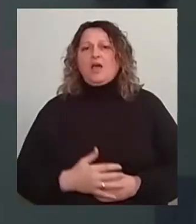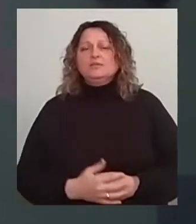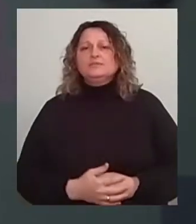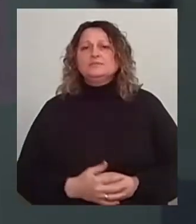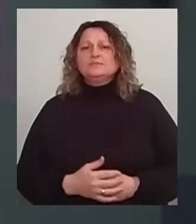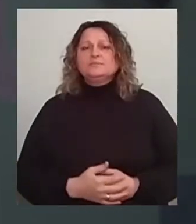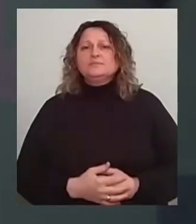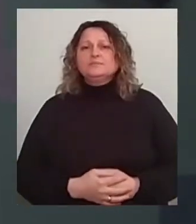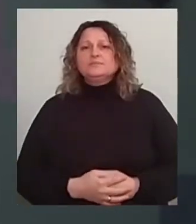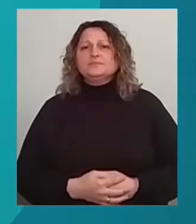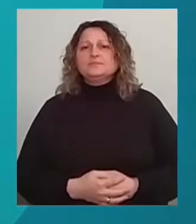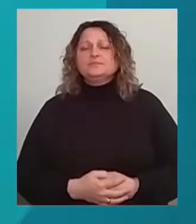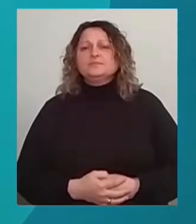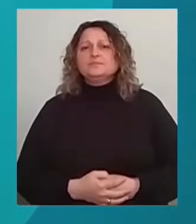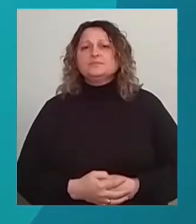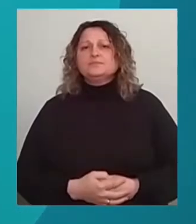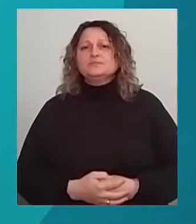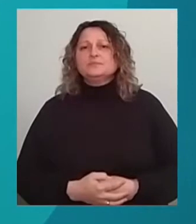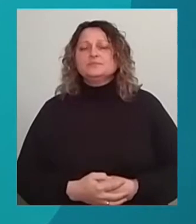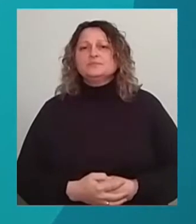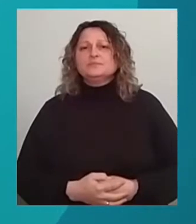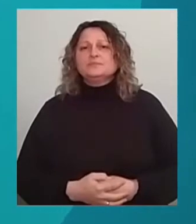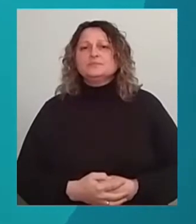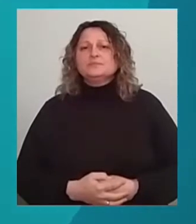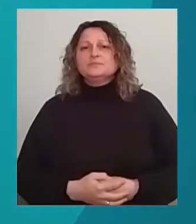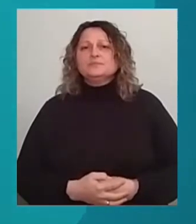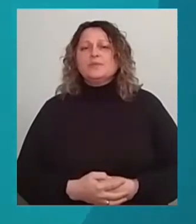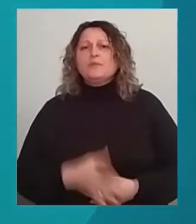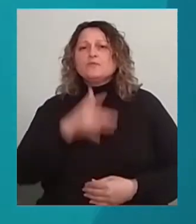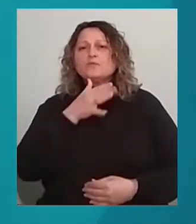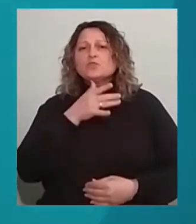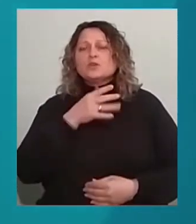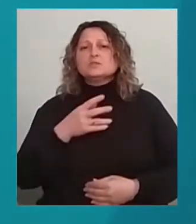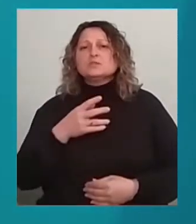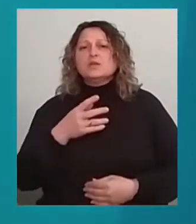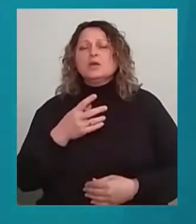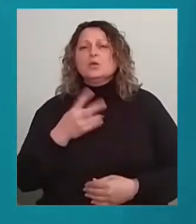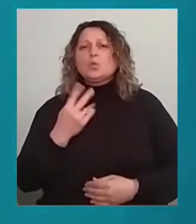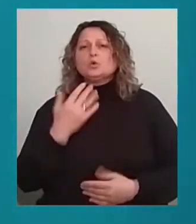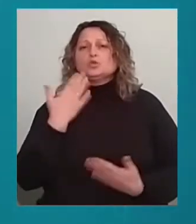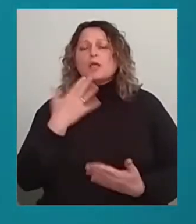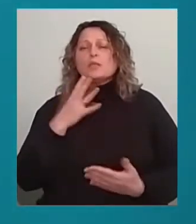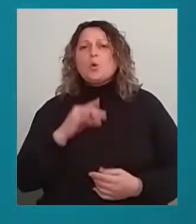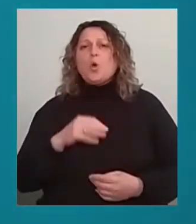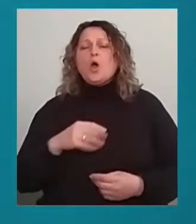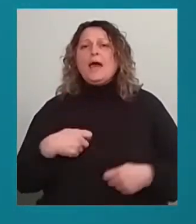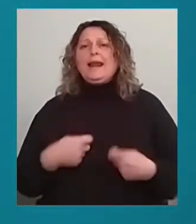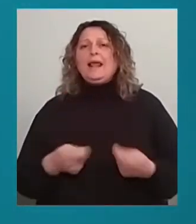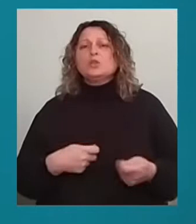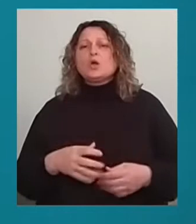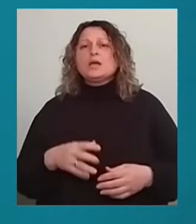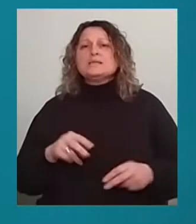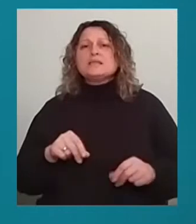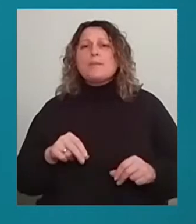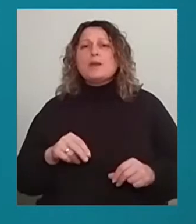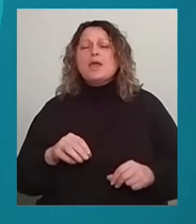Новини на Суспільному. Одеса. Під час другого читання законопроєкту про ринок землі парламент ухвалить рішення про